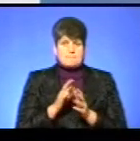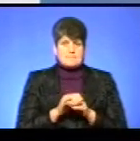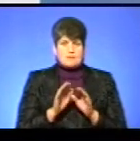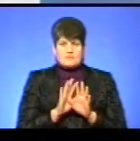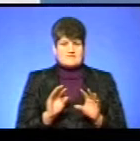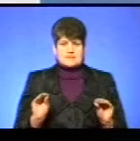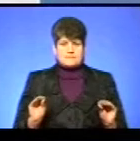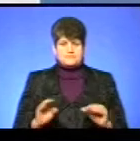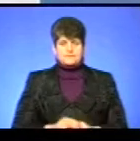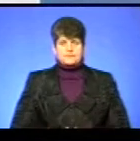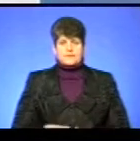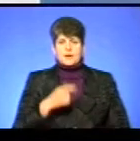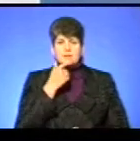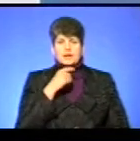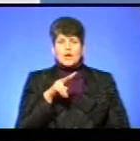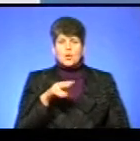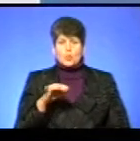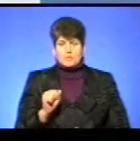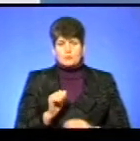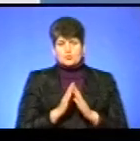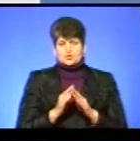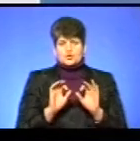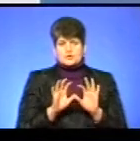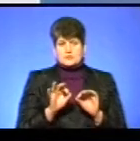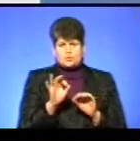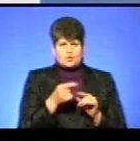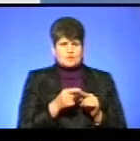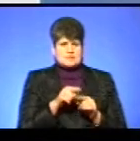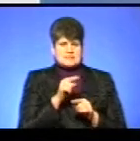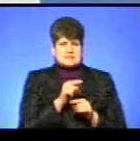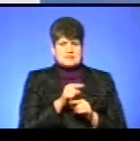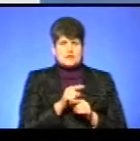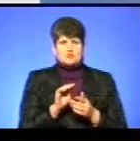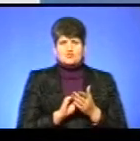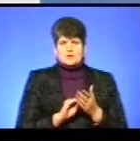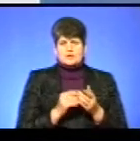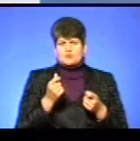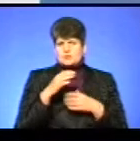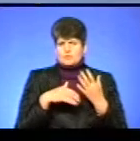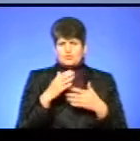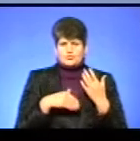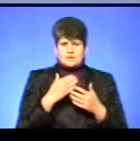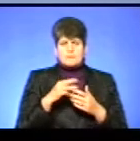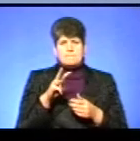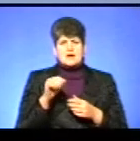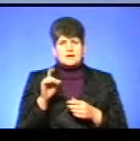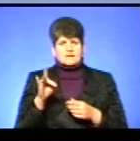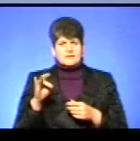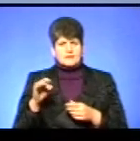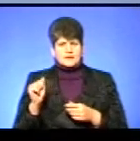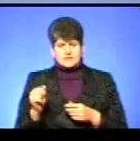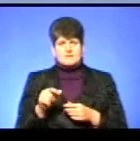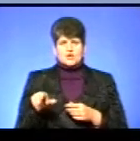все. Пані Любов, попрошу вас трошки більше розказати нам про цей різновид, бо в пресі журналісти трохи путалися, називали і Мартинів Річкових, і